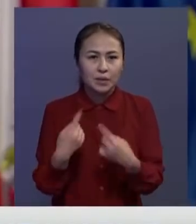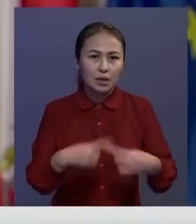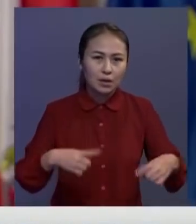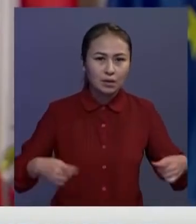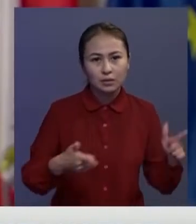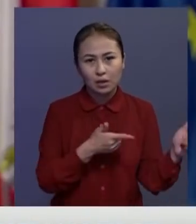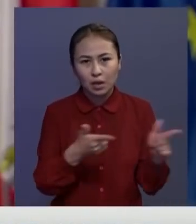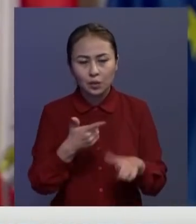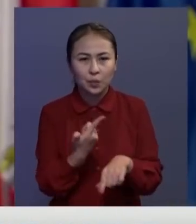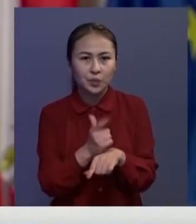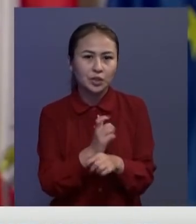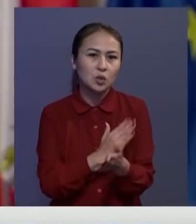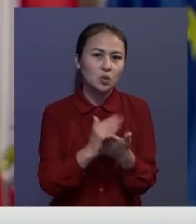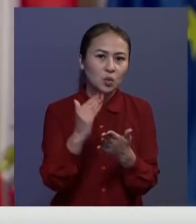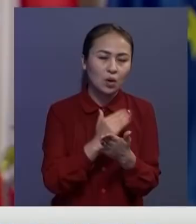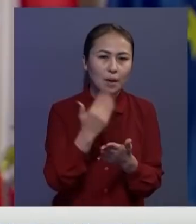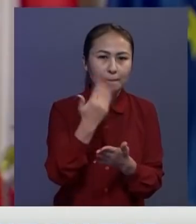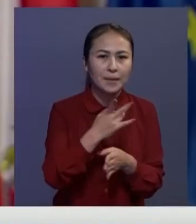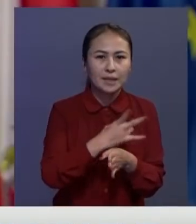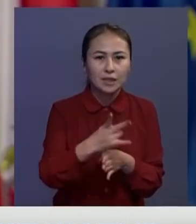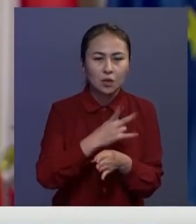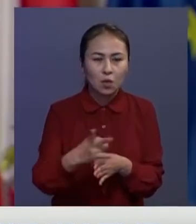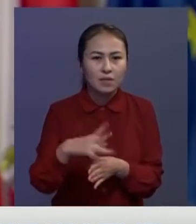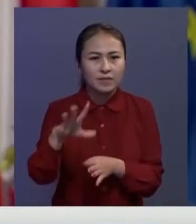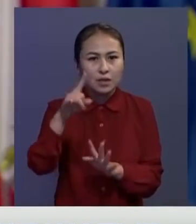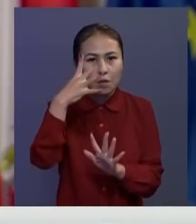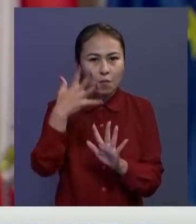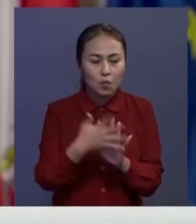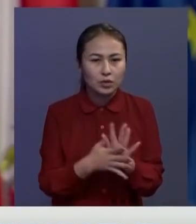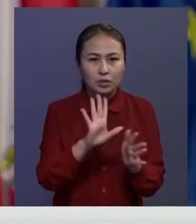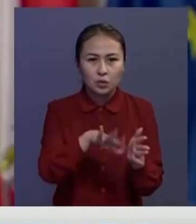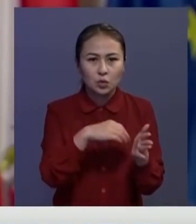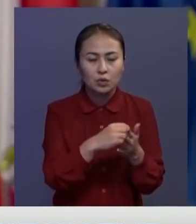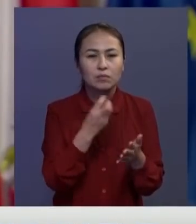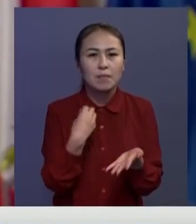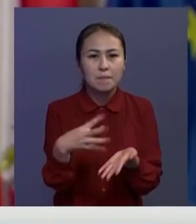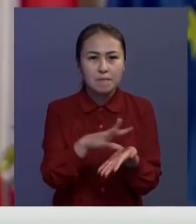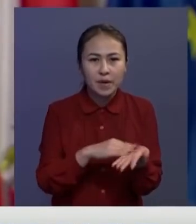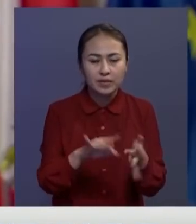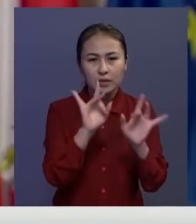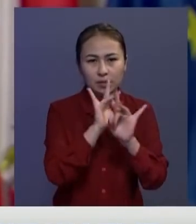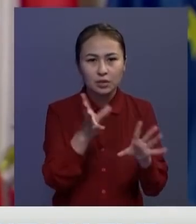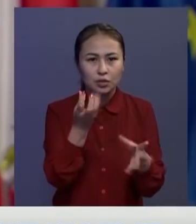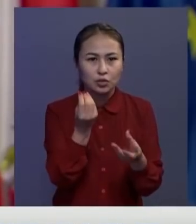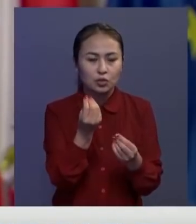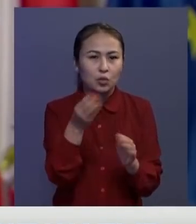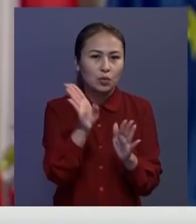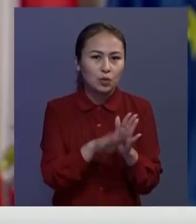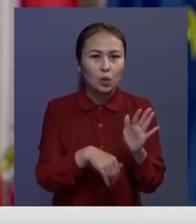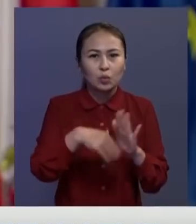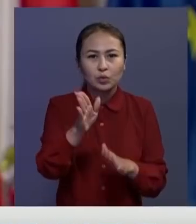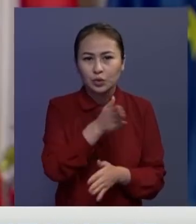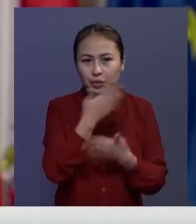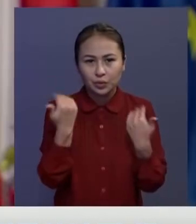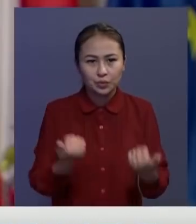дайырлықтары өте жоғарып. Мұның террорлық шабул өкені сөзсіз. Тағы да қайталап айтам. Қауіптің беті әлі сейілген жоқ.